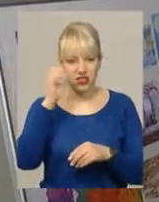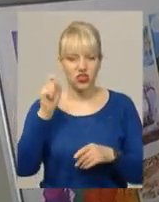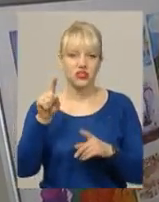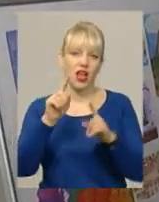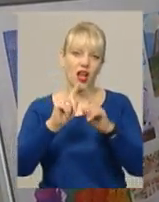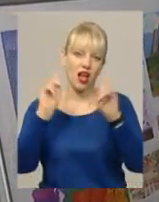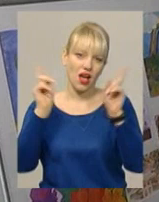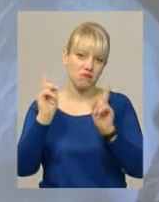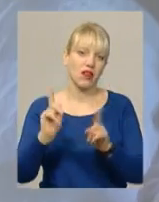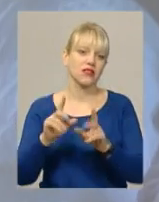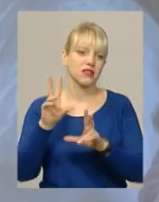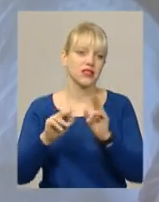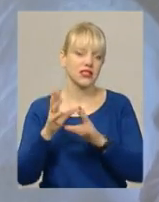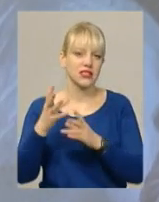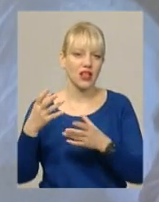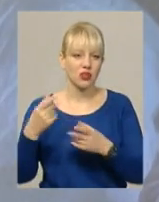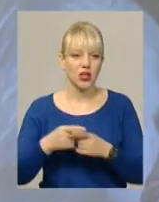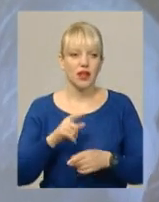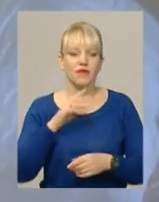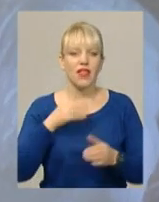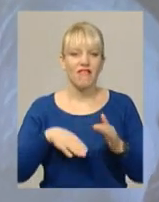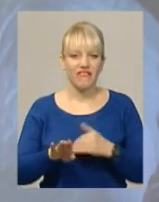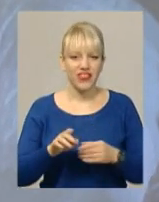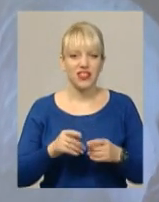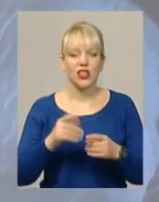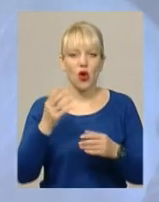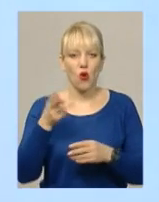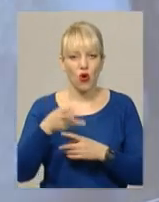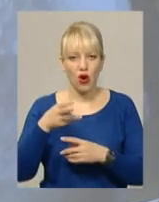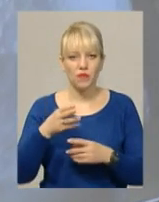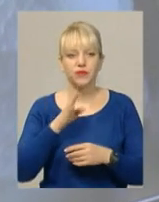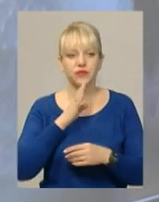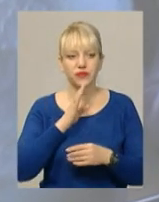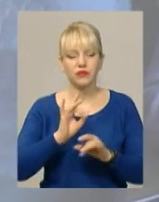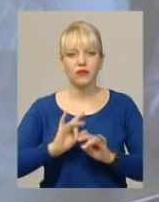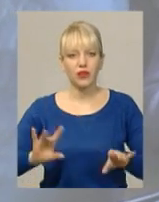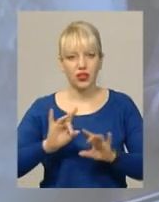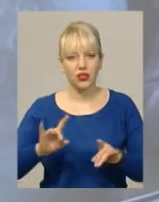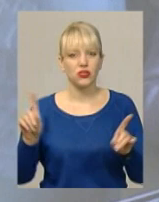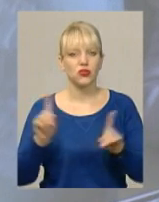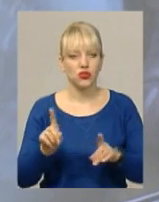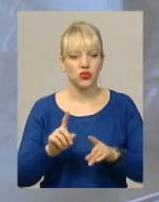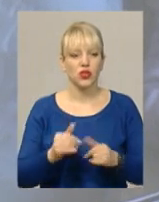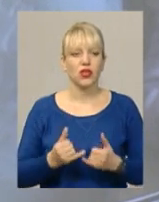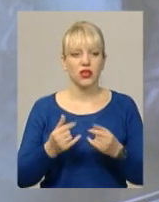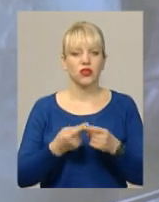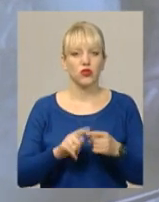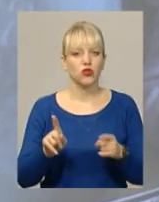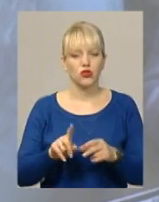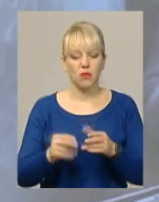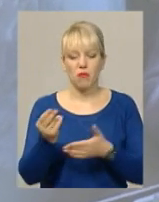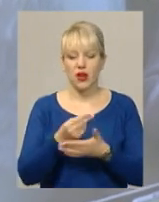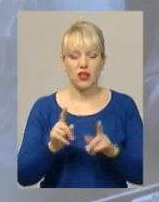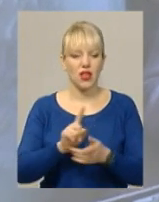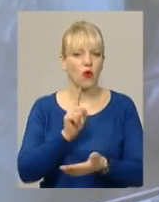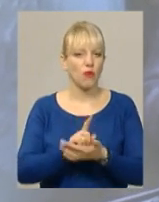теж така задумка в неї. На відео, яке записала спеціально для першої виставки Аріни, дівчинка каже, що для того, аби малювати, не обов